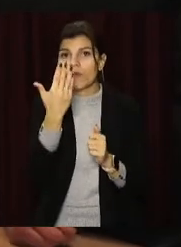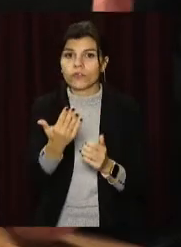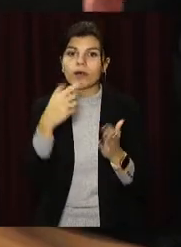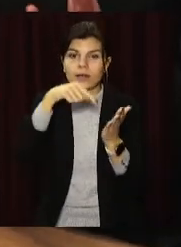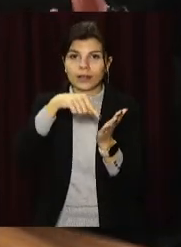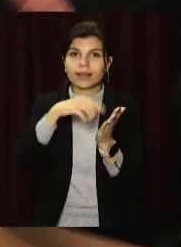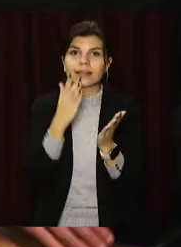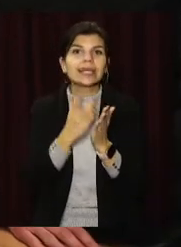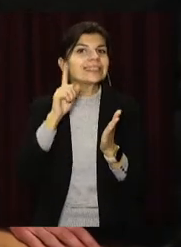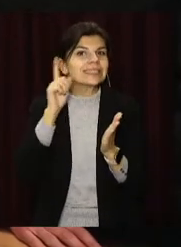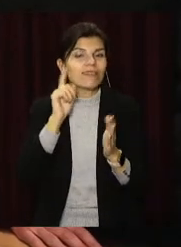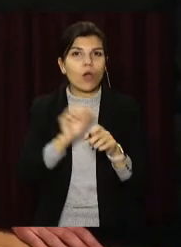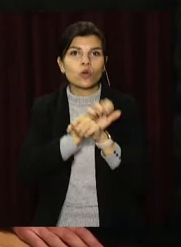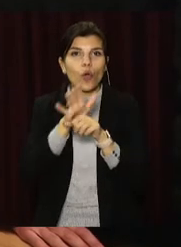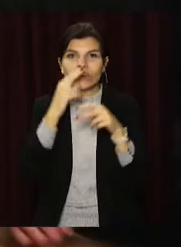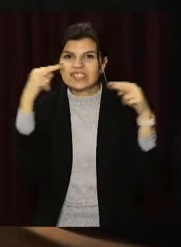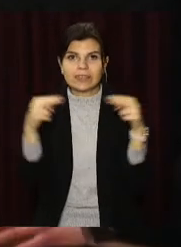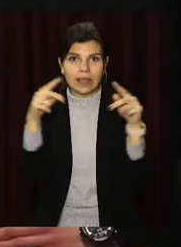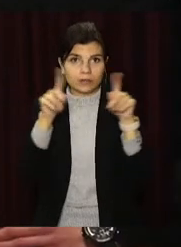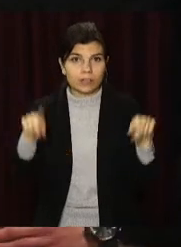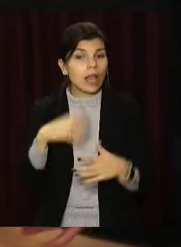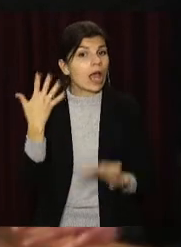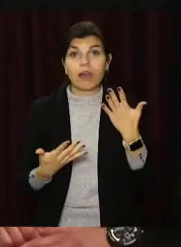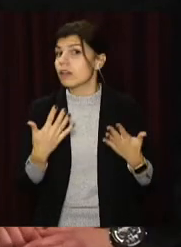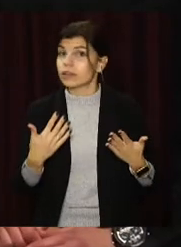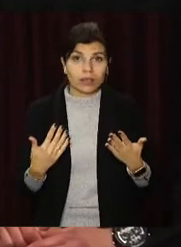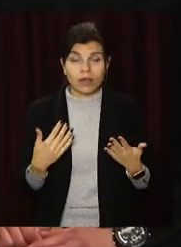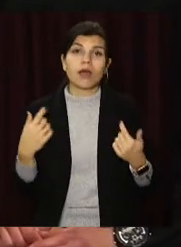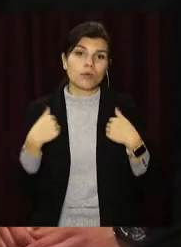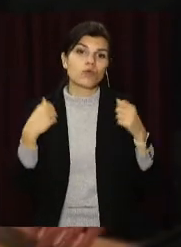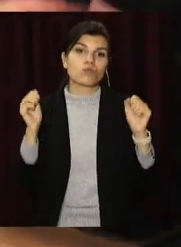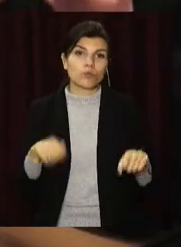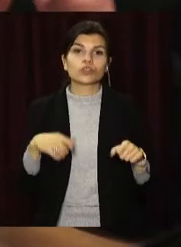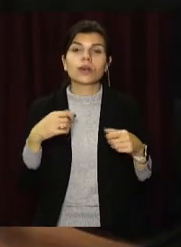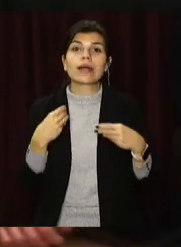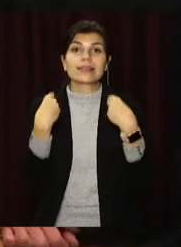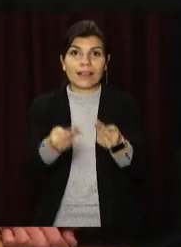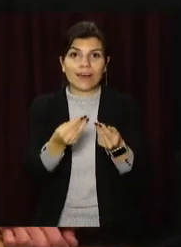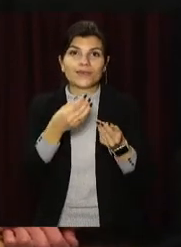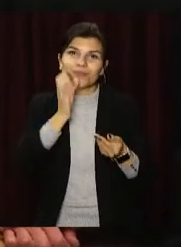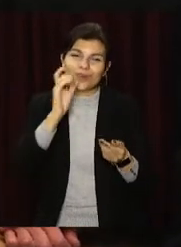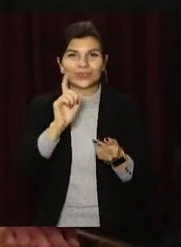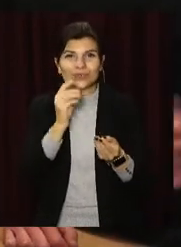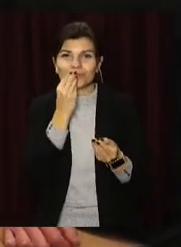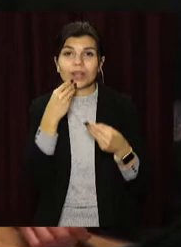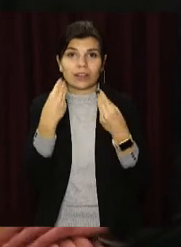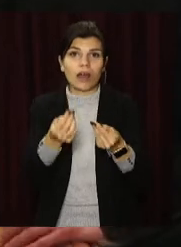неявність зеленого оповід сертифікату. Якщо ні, ми можемо предоставити на вихід,